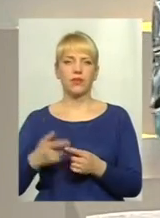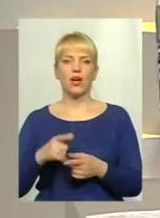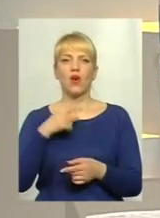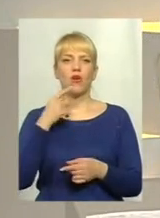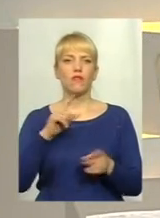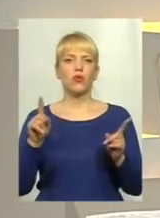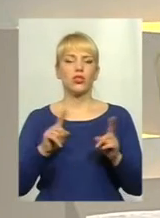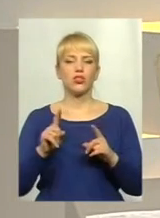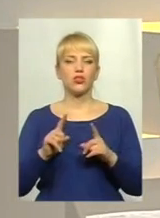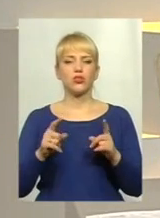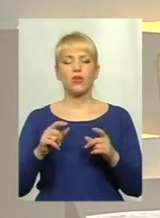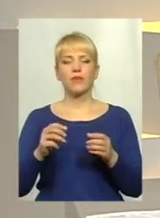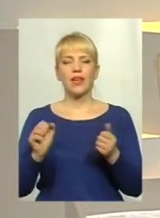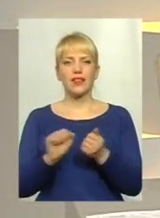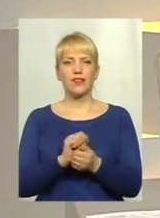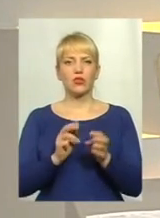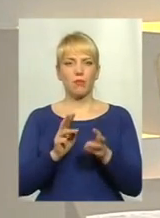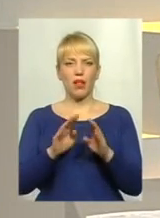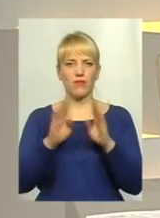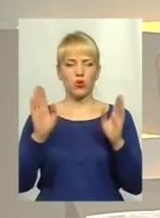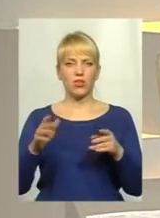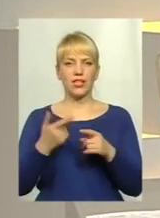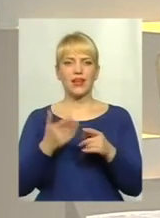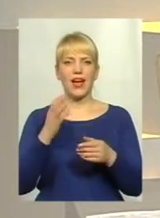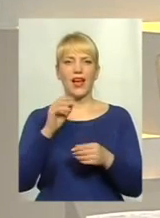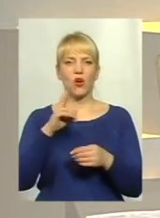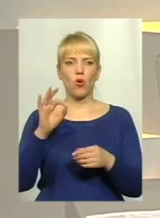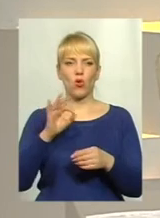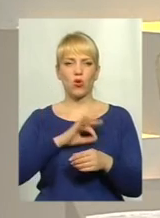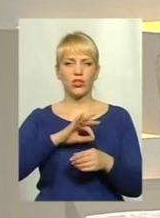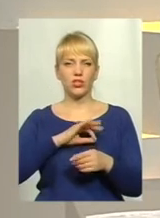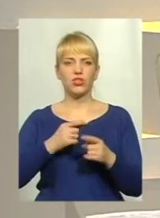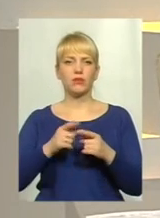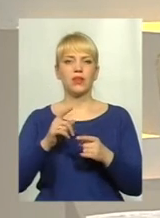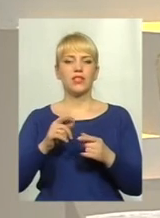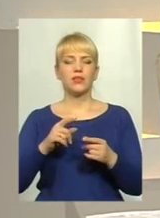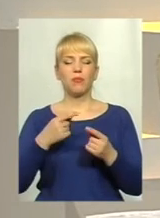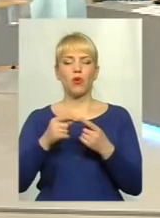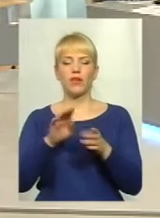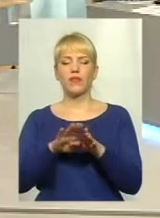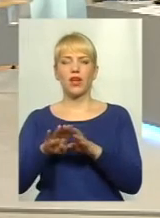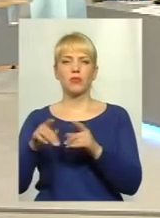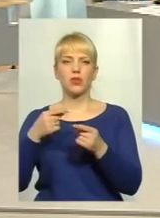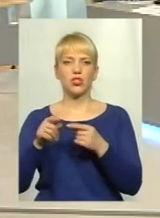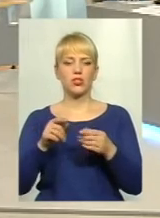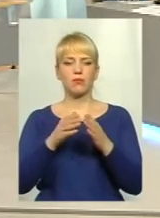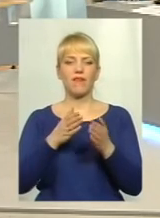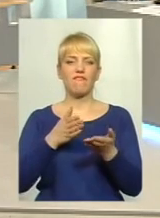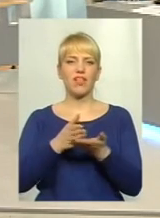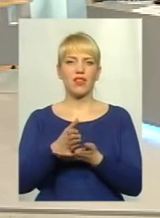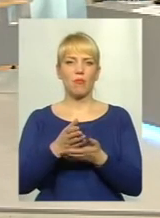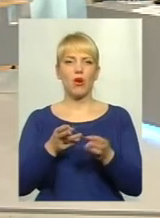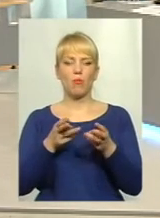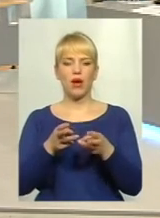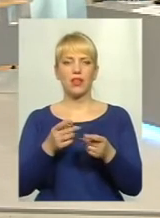думка, що твердопаливні кутли є досить екологічними в порівнянні з іншими видами опалення. Так як палив, вони є викупним, а